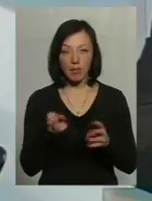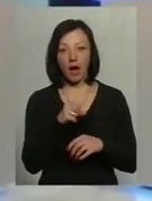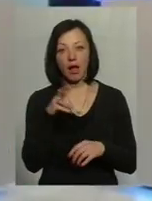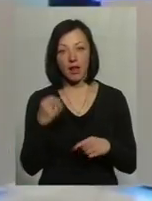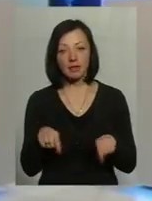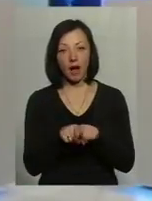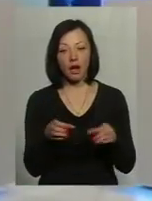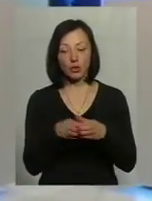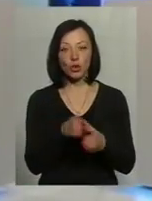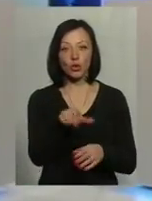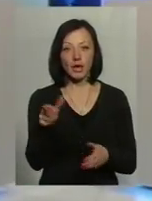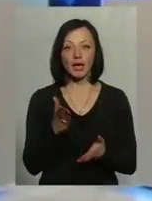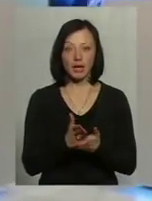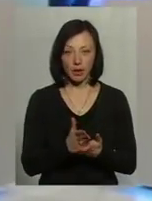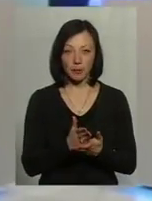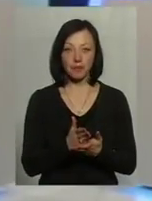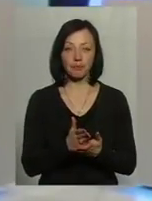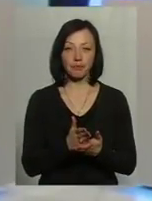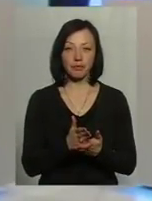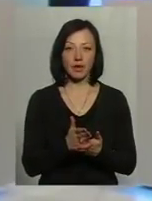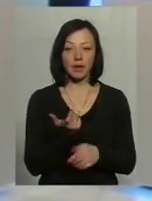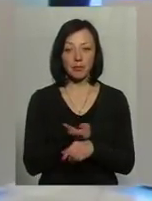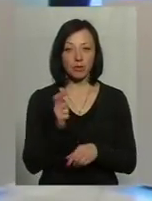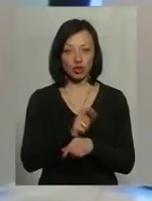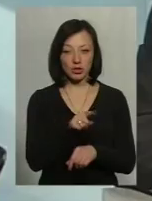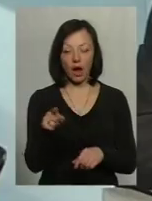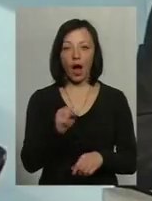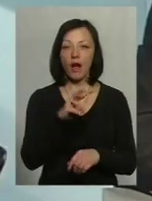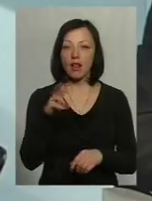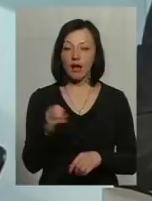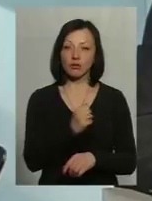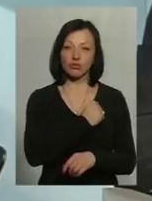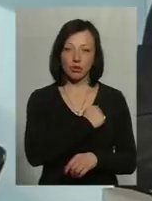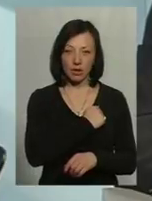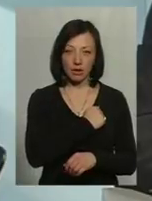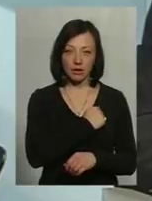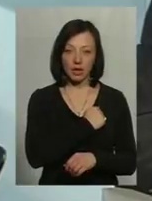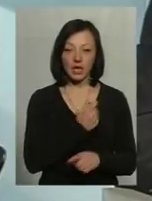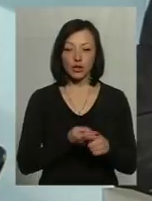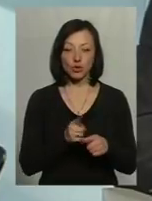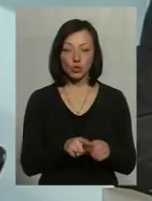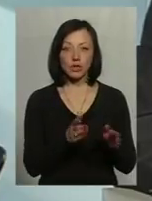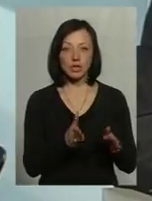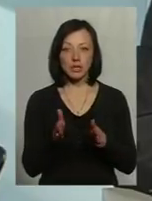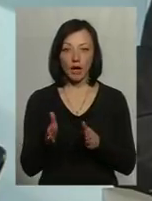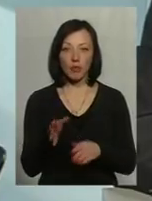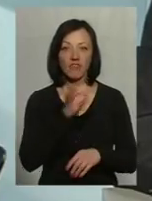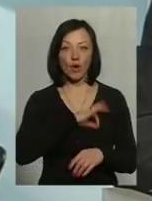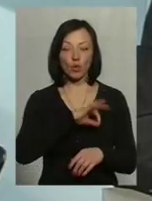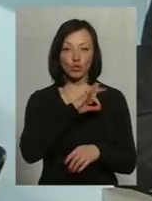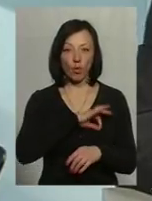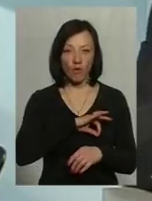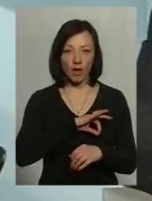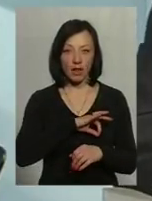категорія людей є, звичайно, їх значно більшість, ну, переважна більшість. Але, на жаль, цю систему використовували